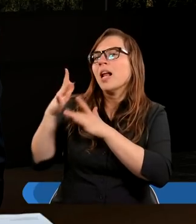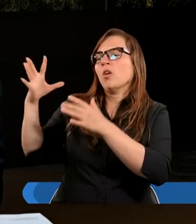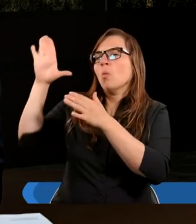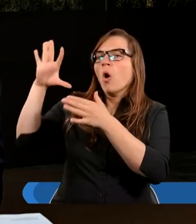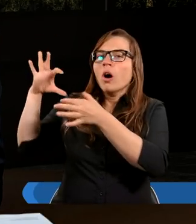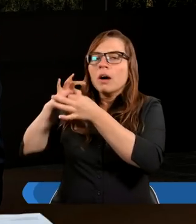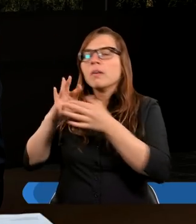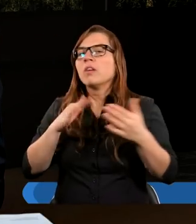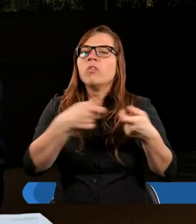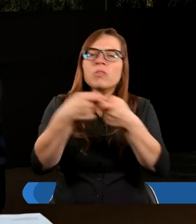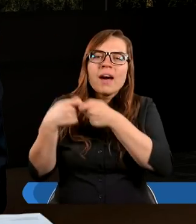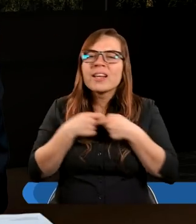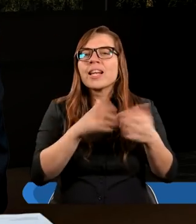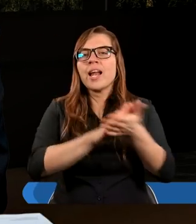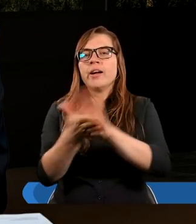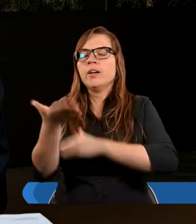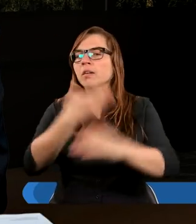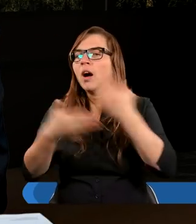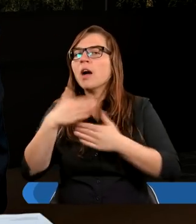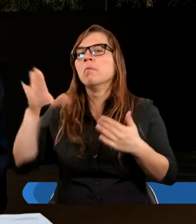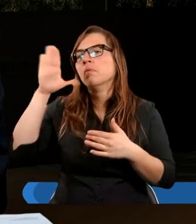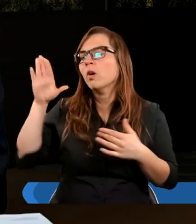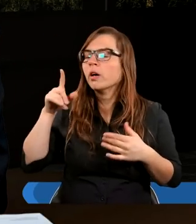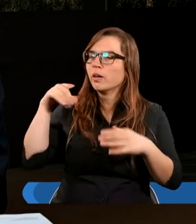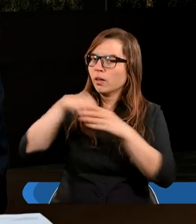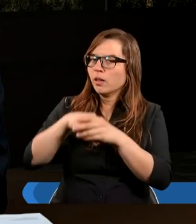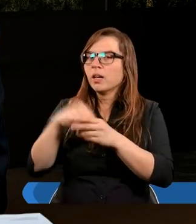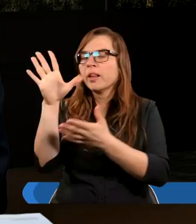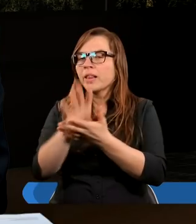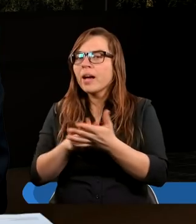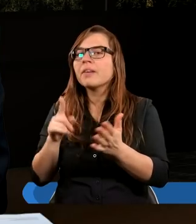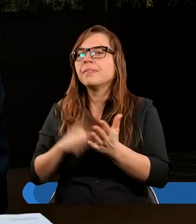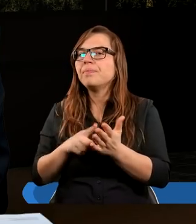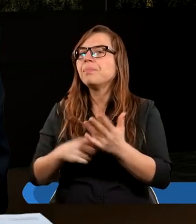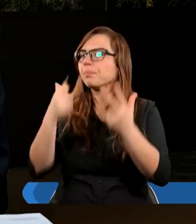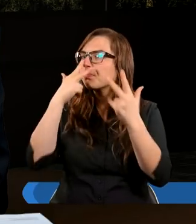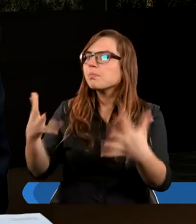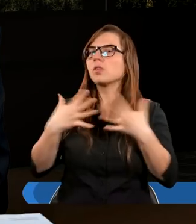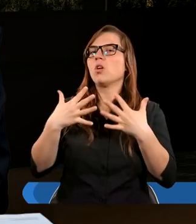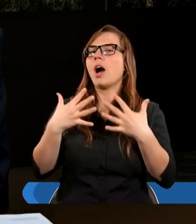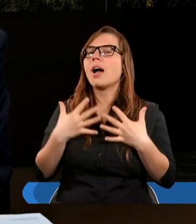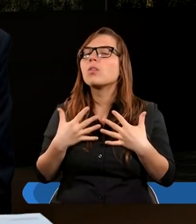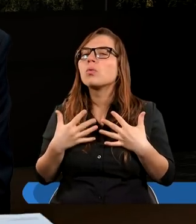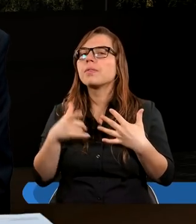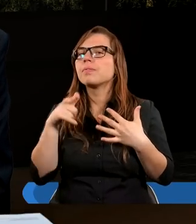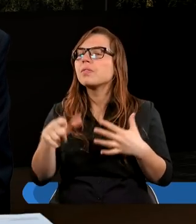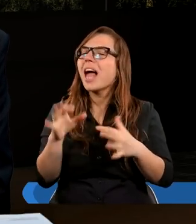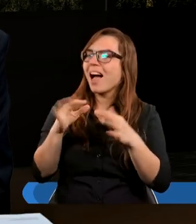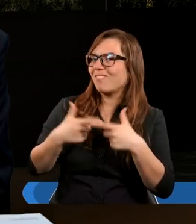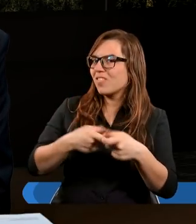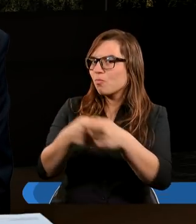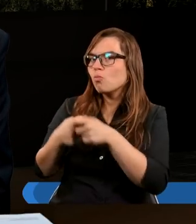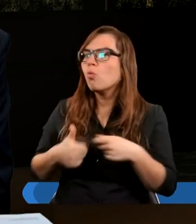wspólnocie sobą nawzajem i z Bogiem. I mi się wydaje, że właśnie ten tekst pokazuje, że zawsze tam, gdzie jest